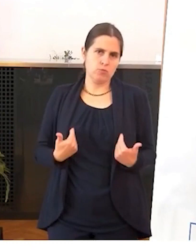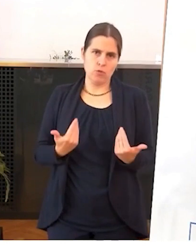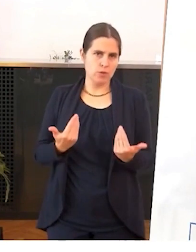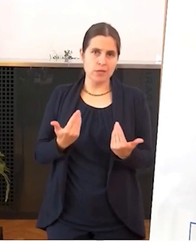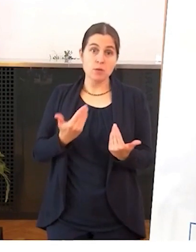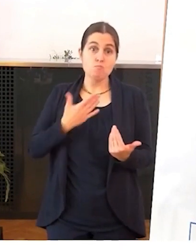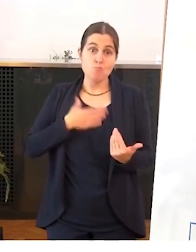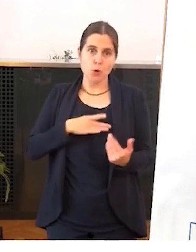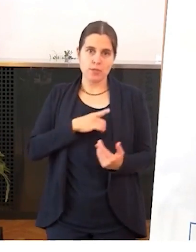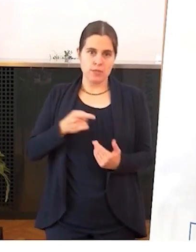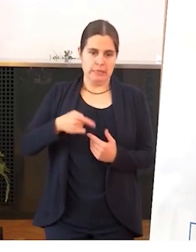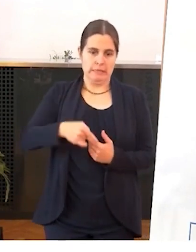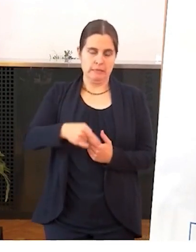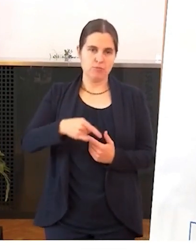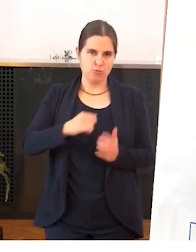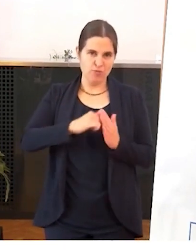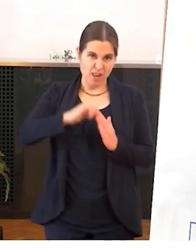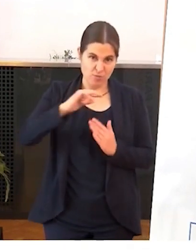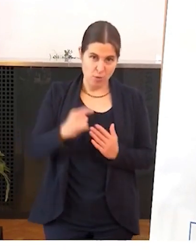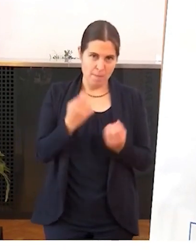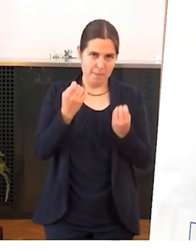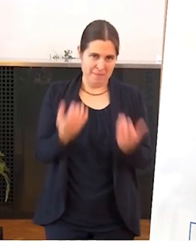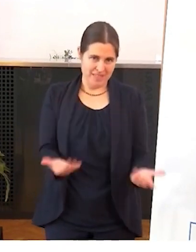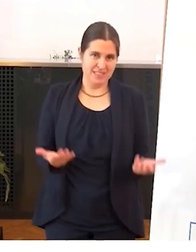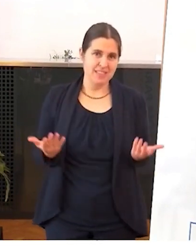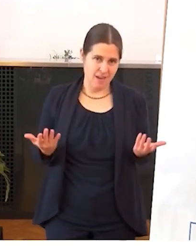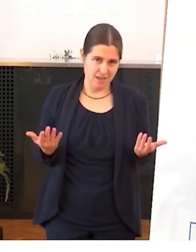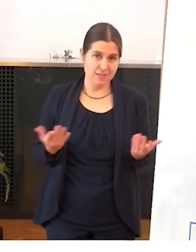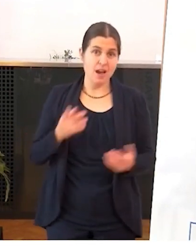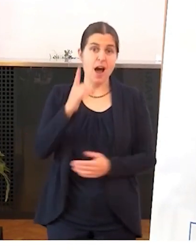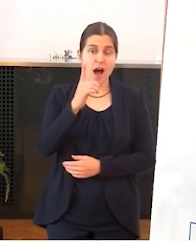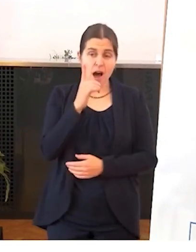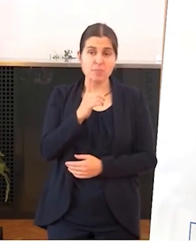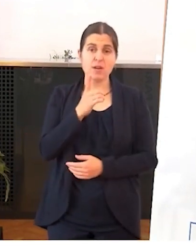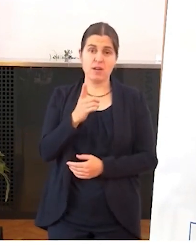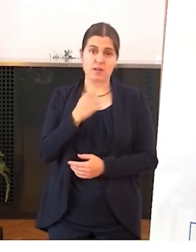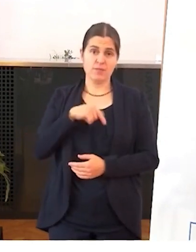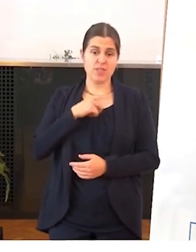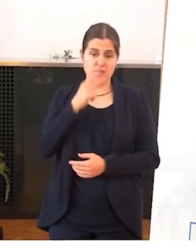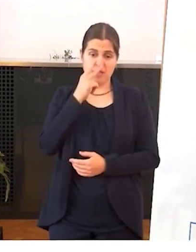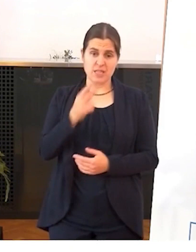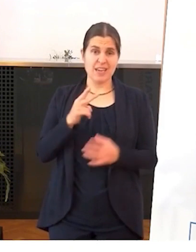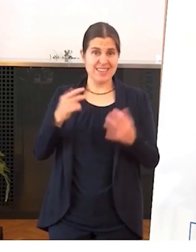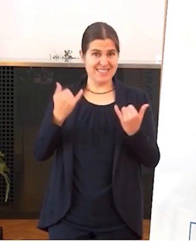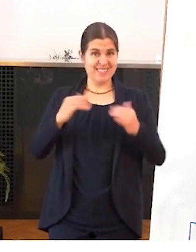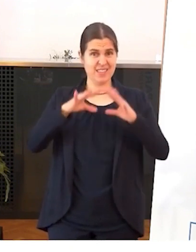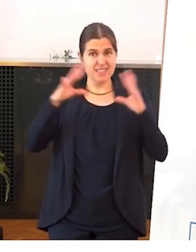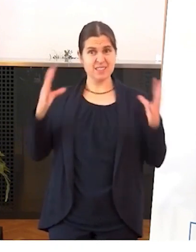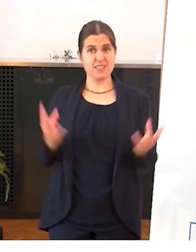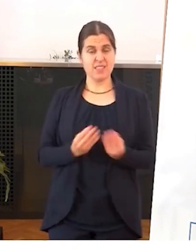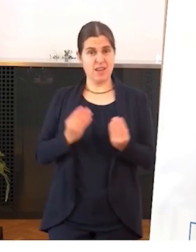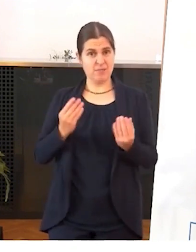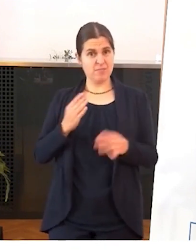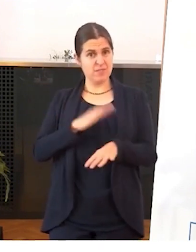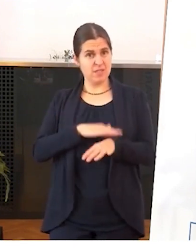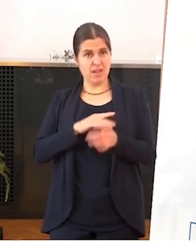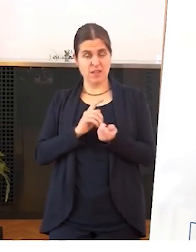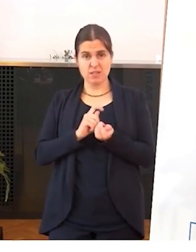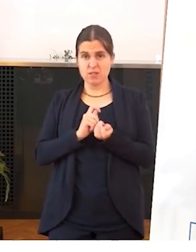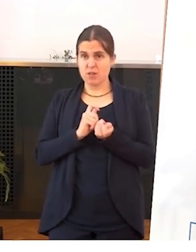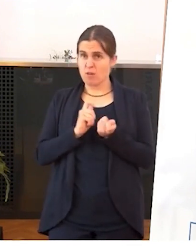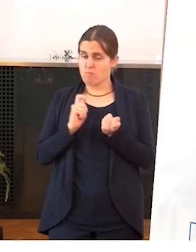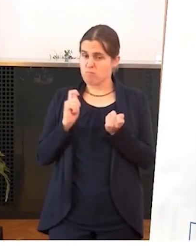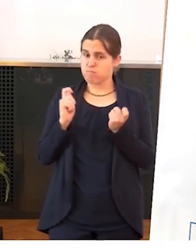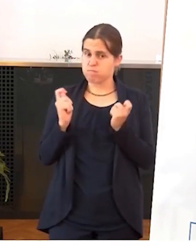Erfahrung so schnell zu wiederholen. Aber wir erleben eine Zeit grundlegender Veränderungen und das geht an unserer Gesellschaft